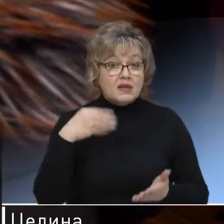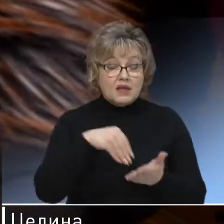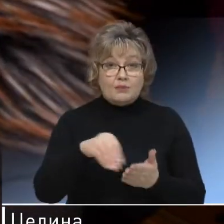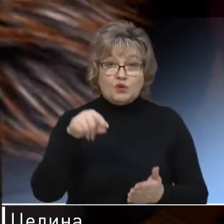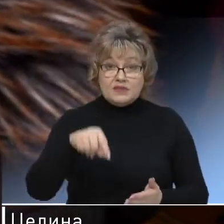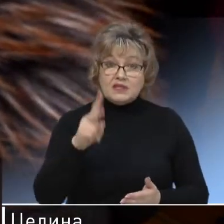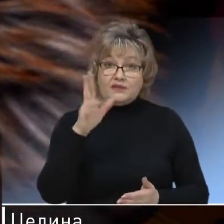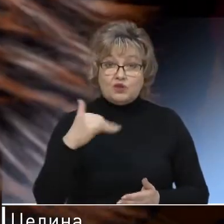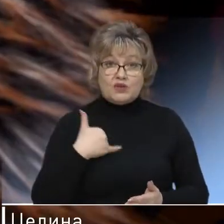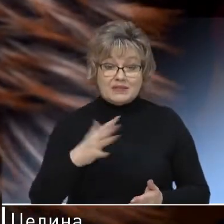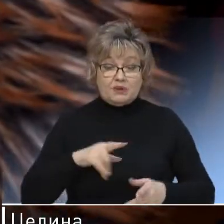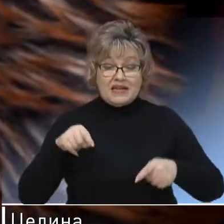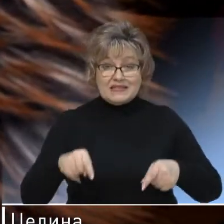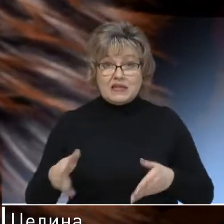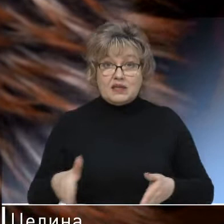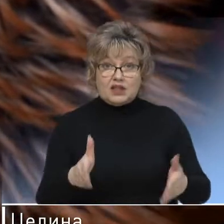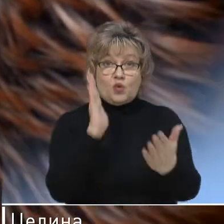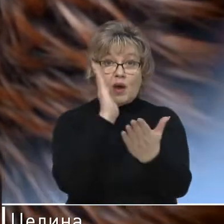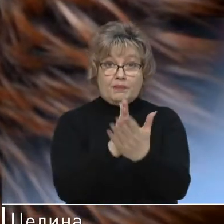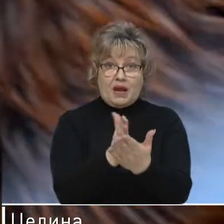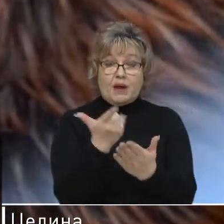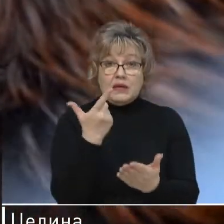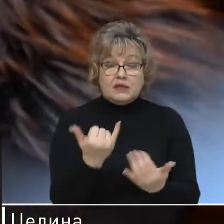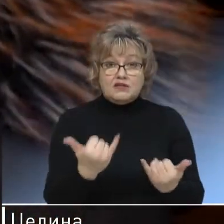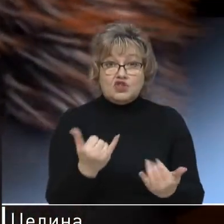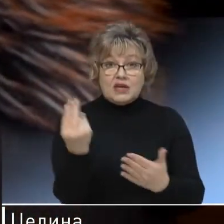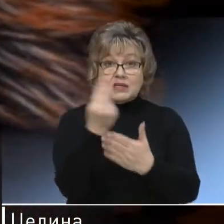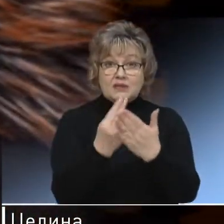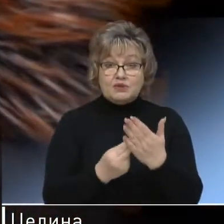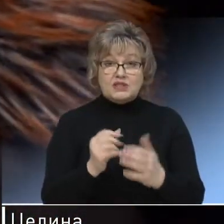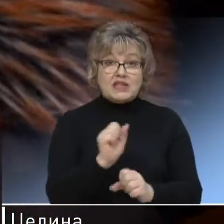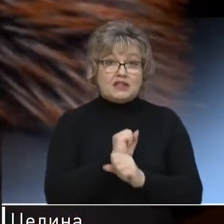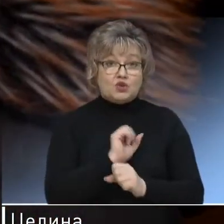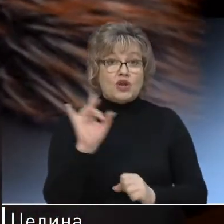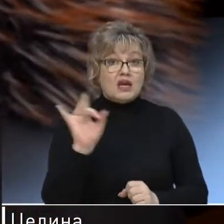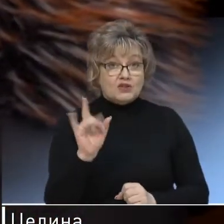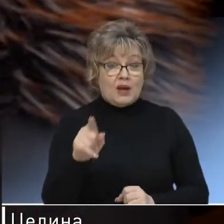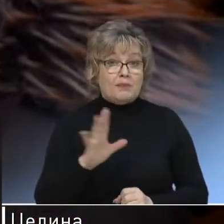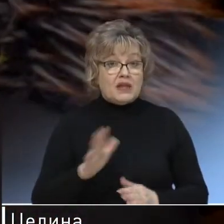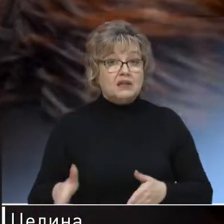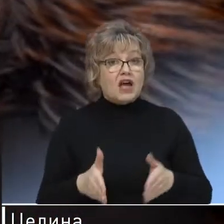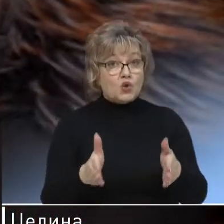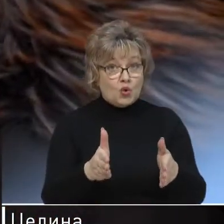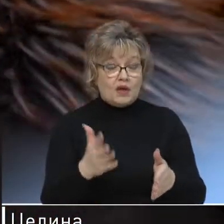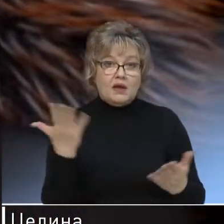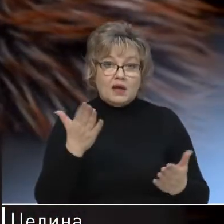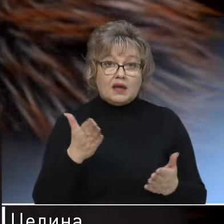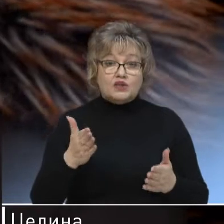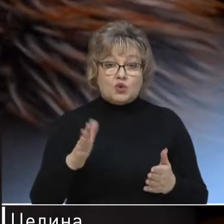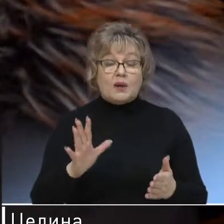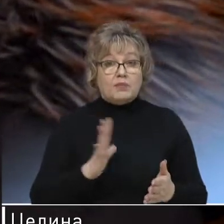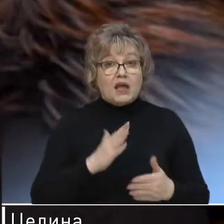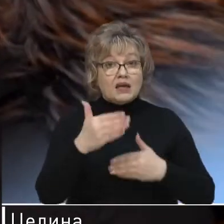здесь, вот у нас была дорога здесь прямо, вот где сейчас изображено санаторий Ростовский, там была дорога, которая шла